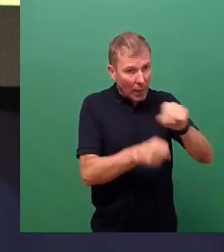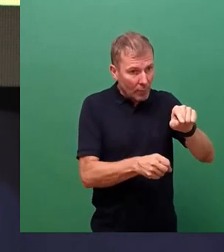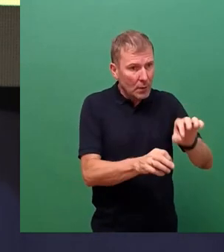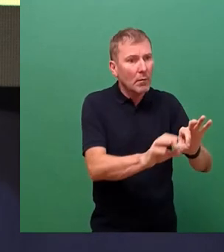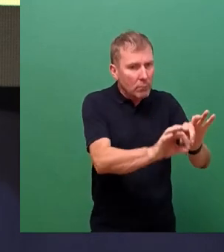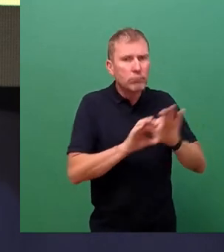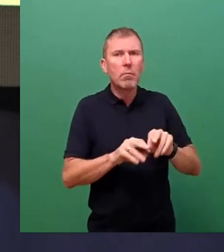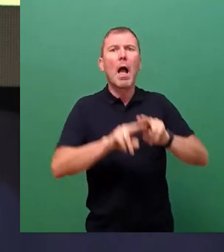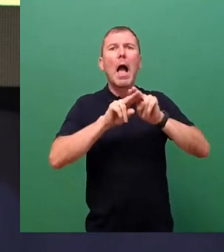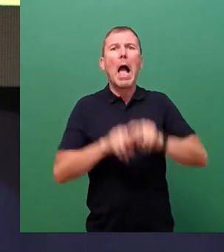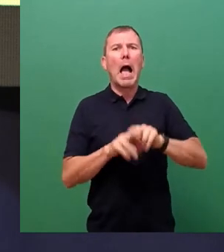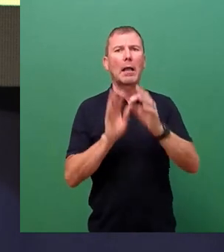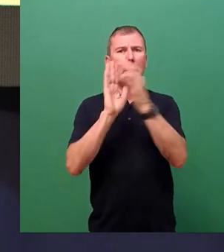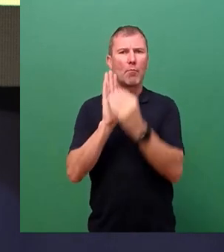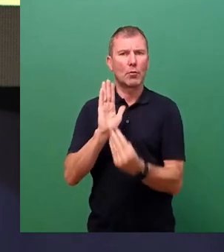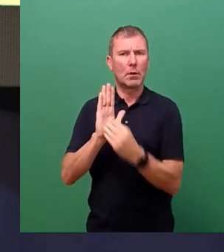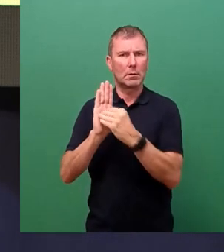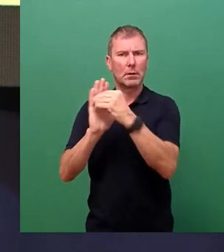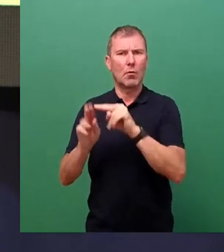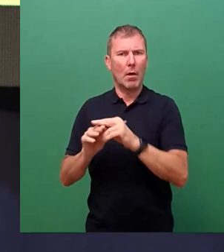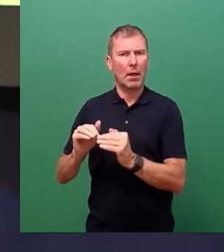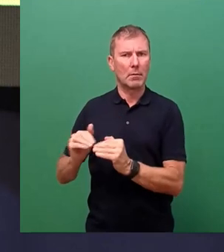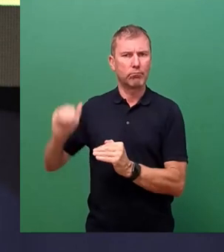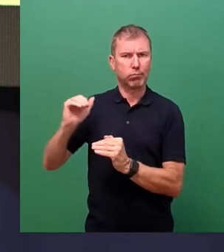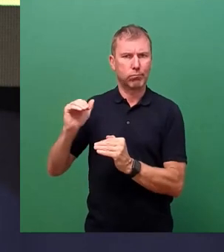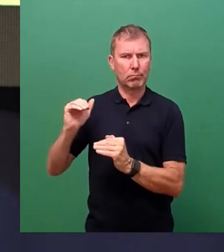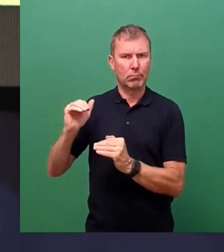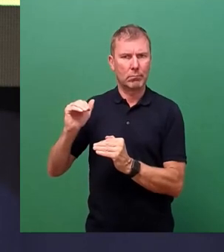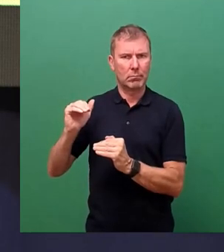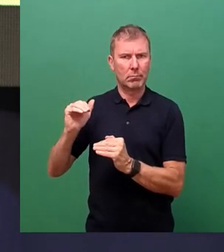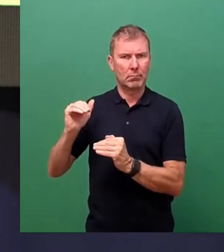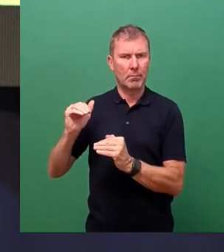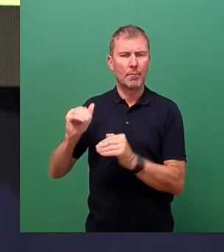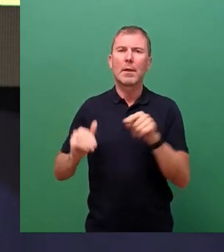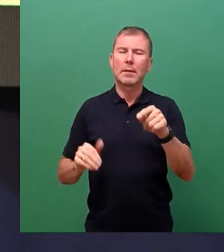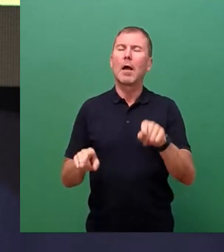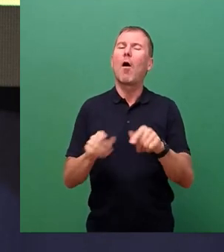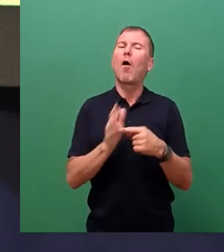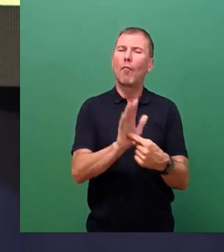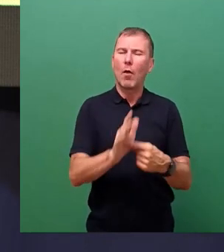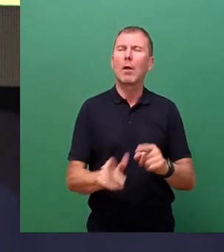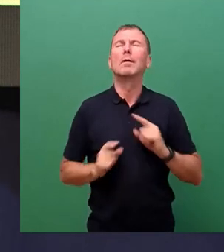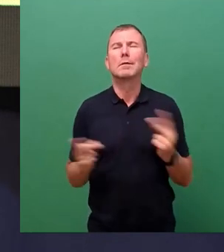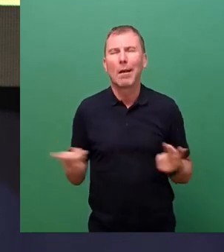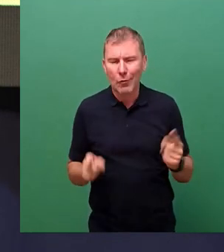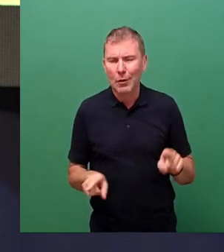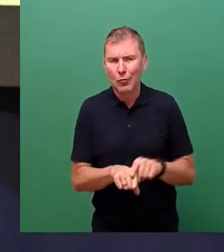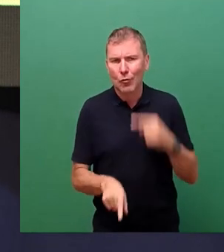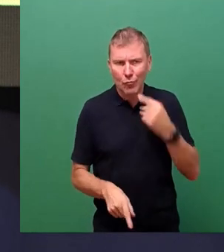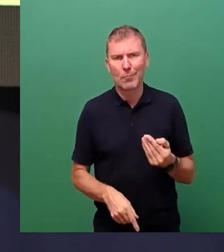Ehrenamtlichstätigkeit. Wir werden der Vorlage, wie ich am Anfang sagte, natürlich zustimmen als Die Linke,